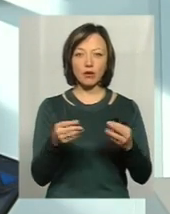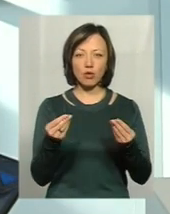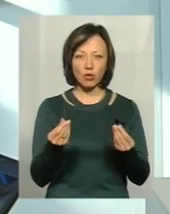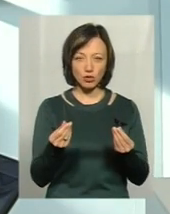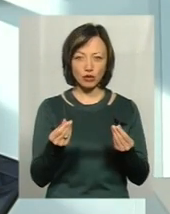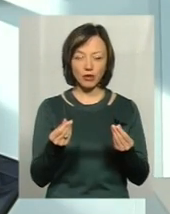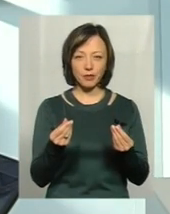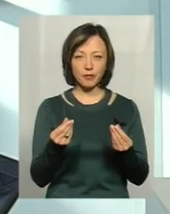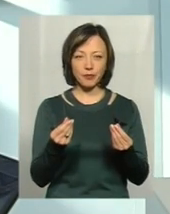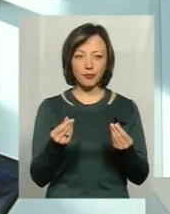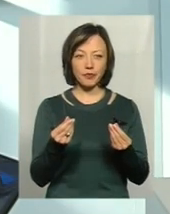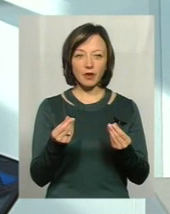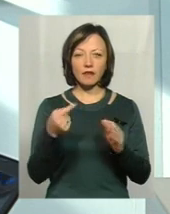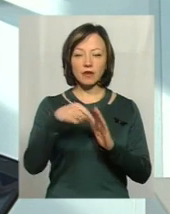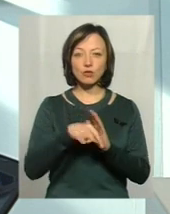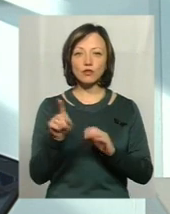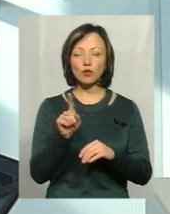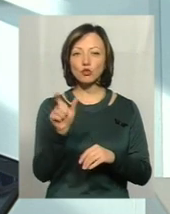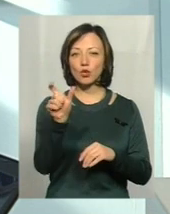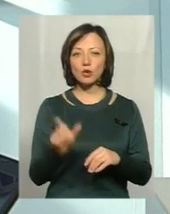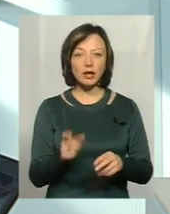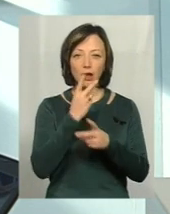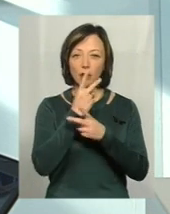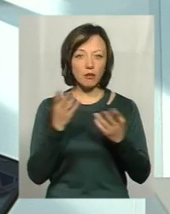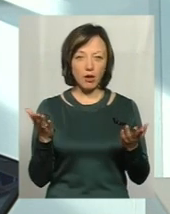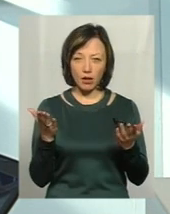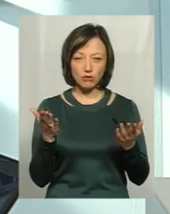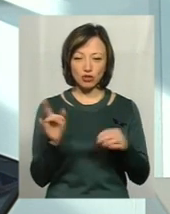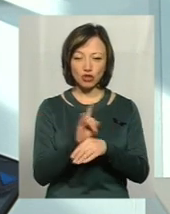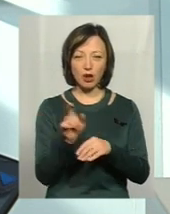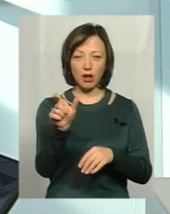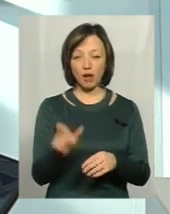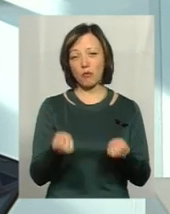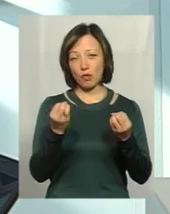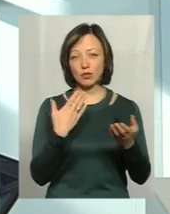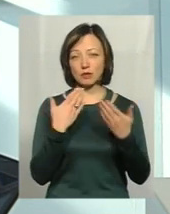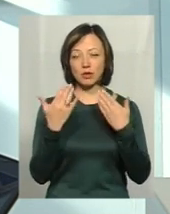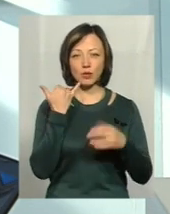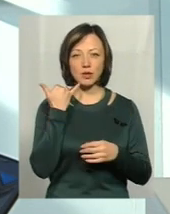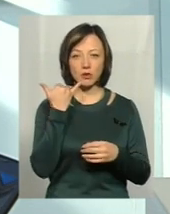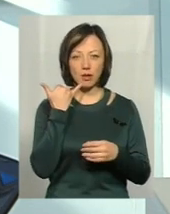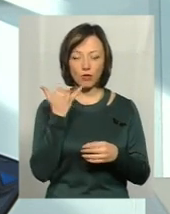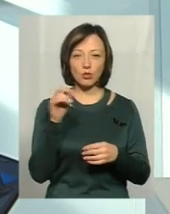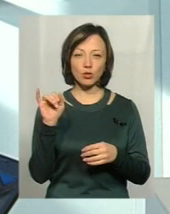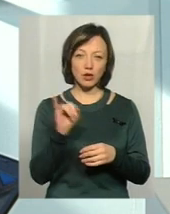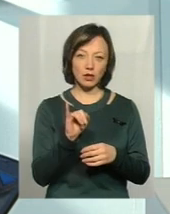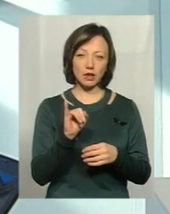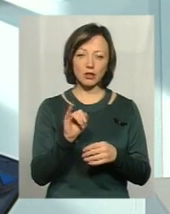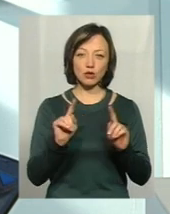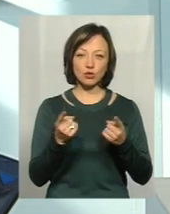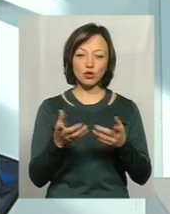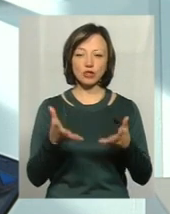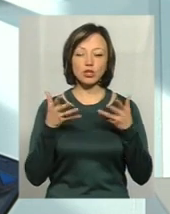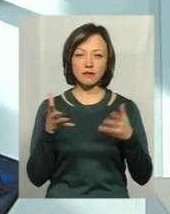вони заключаються в тому, що людина не бачить шахрая, вона просто спілкується по телефону. І тут дуже